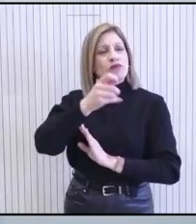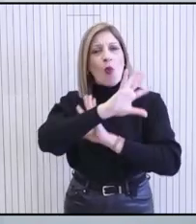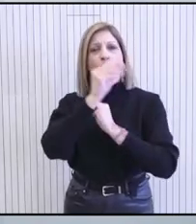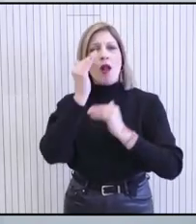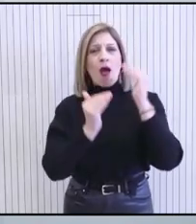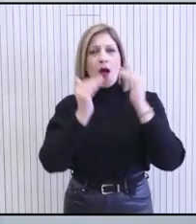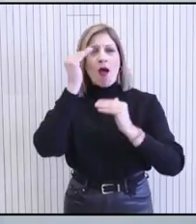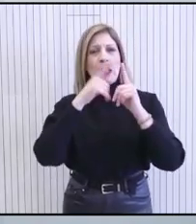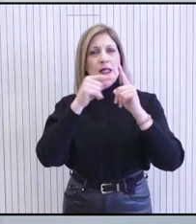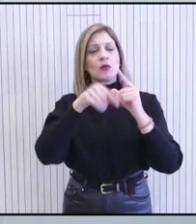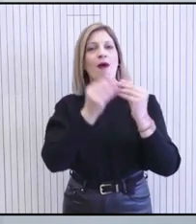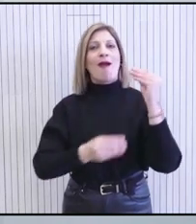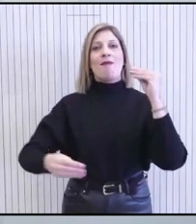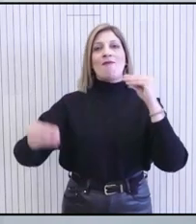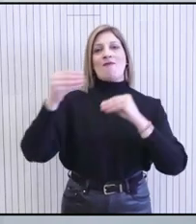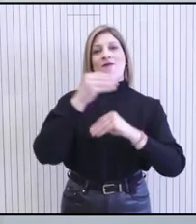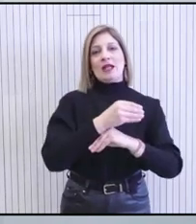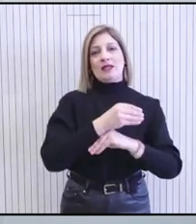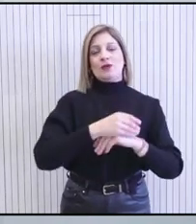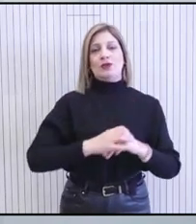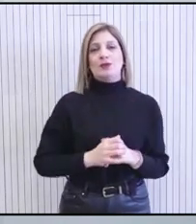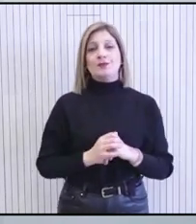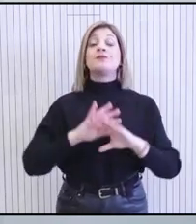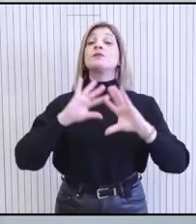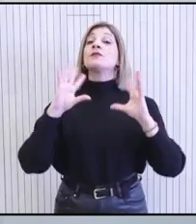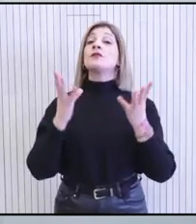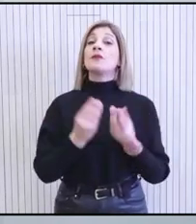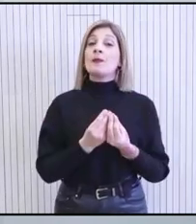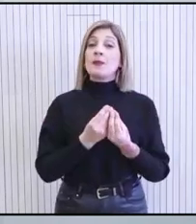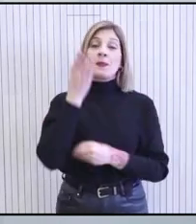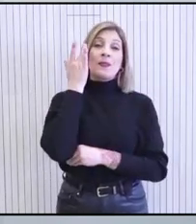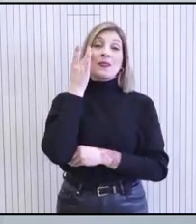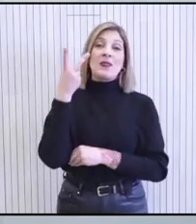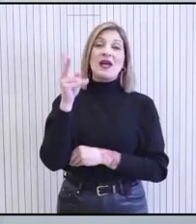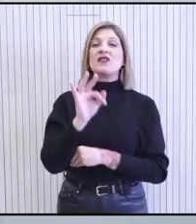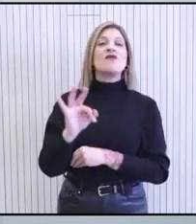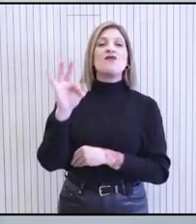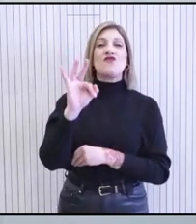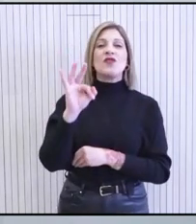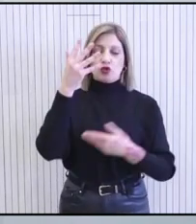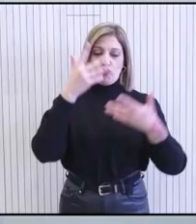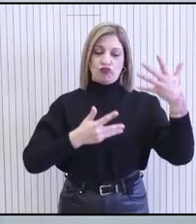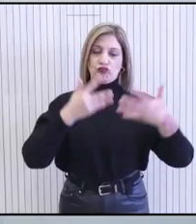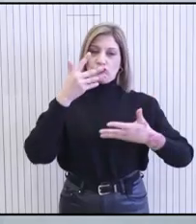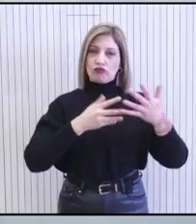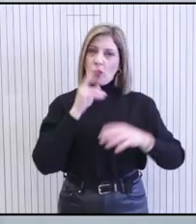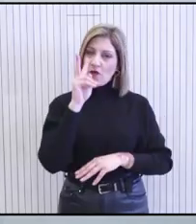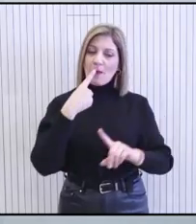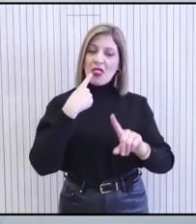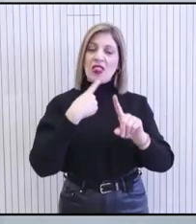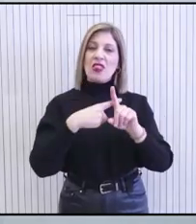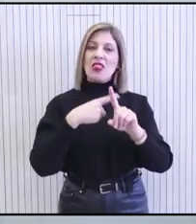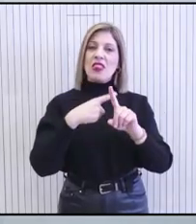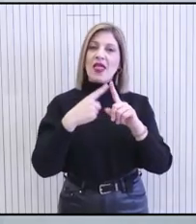ανισορροπιών και την βελτίωση των δημοσιονομικών. Συνολικά, η έκθεση του Fitch Ratings αναγνωρίζει τη θετική πορέα της